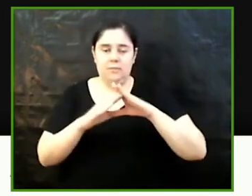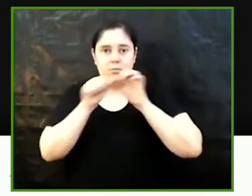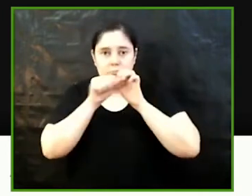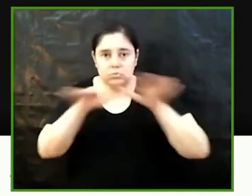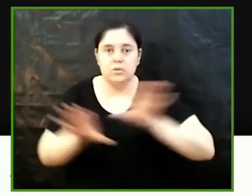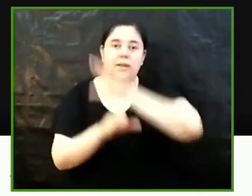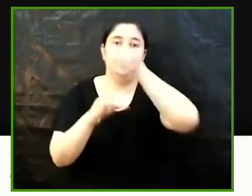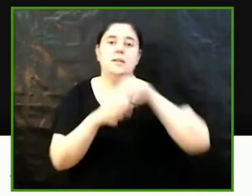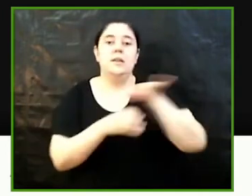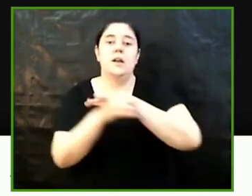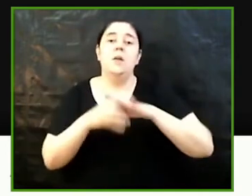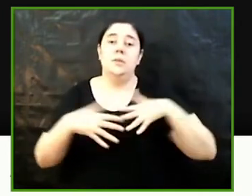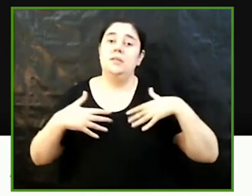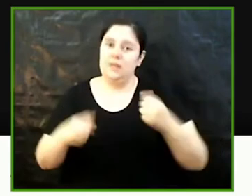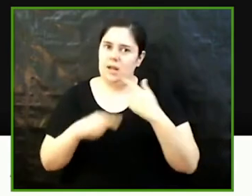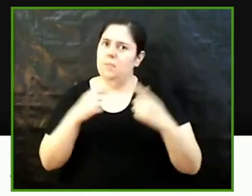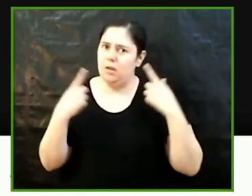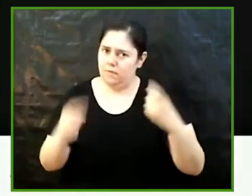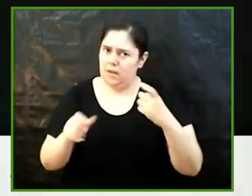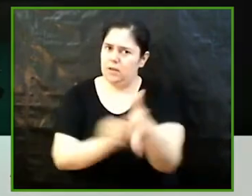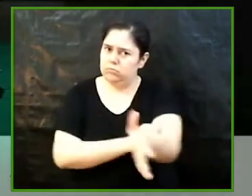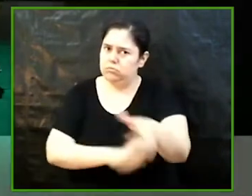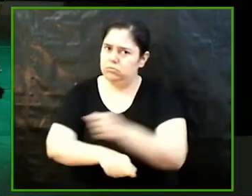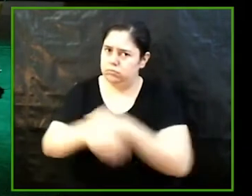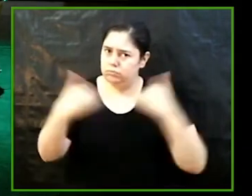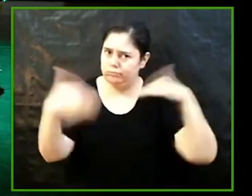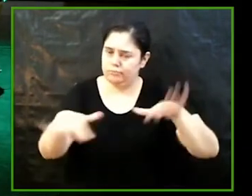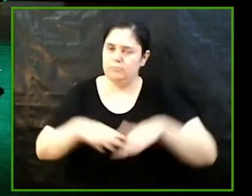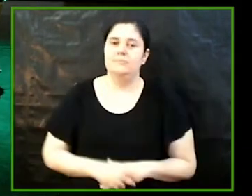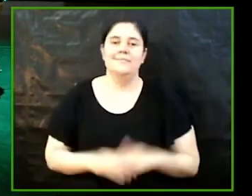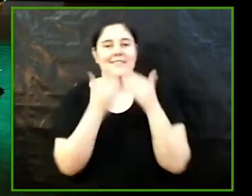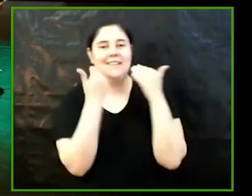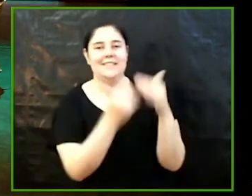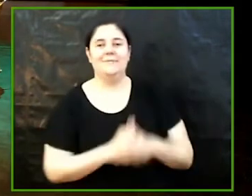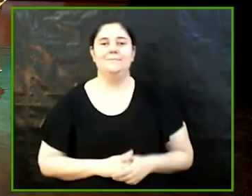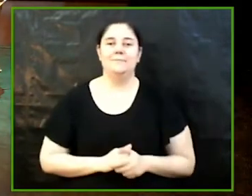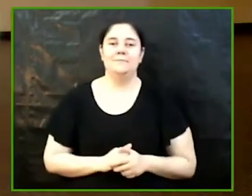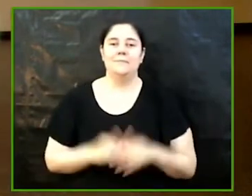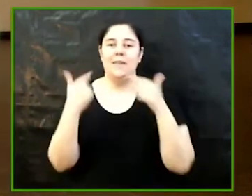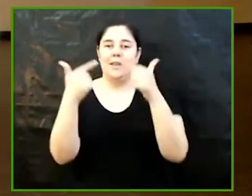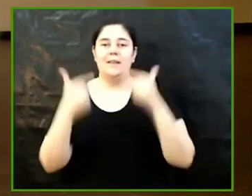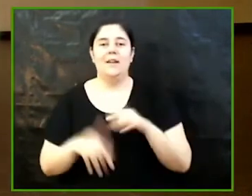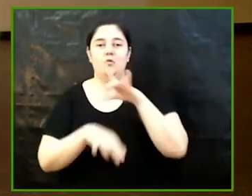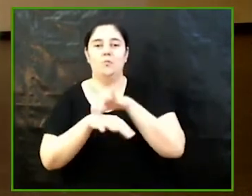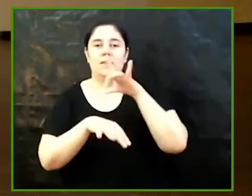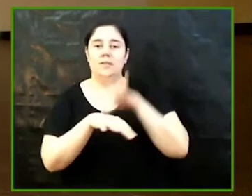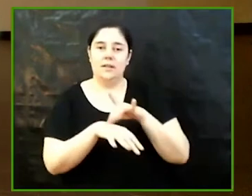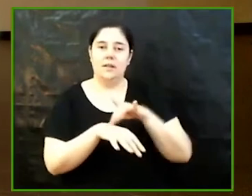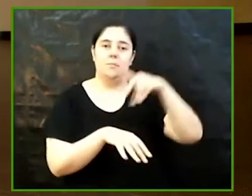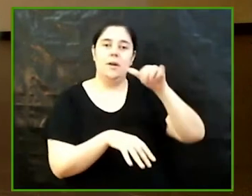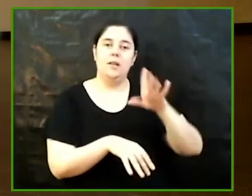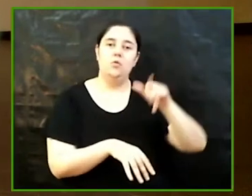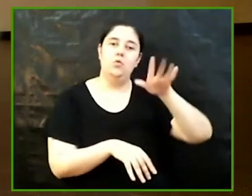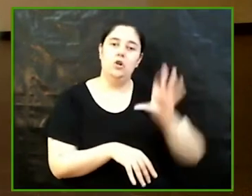fa molta falta i encara hi molta feina per fer Gràcies Júlia Del grau en Medicina Maria Dolors Gisper